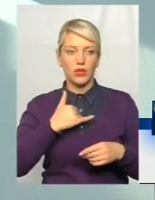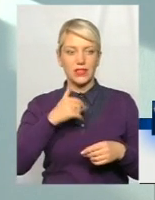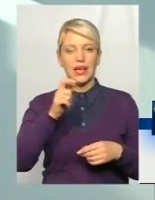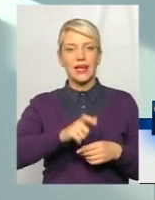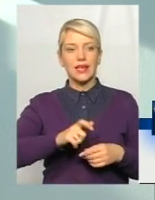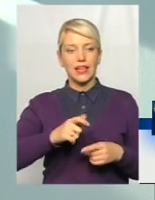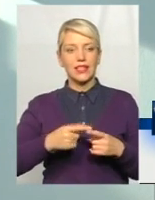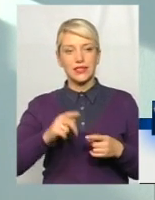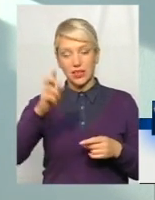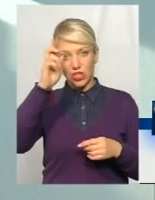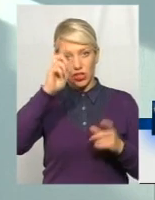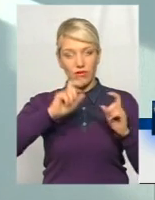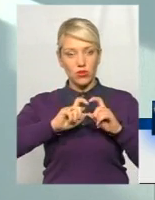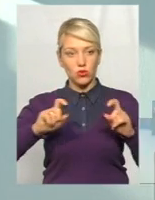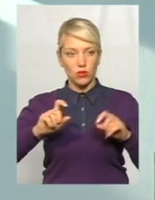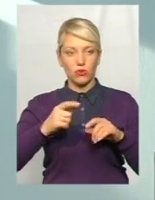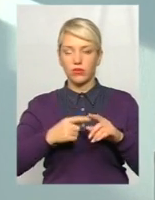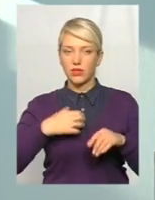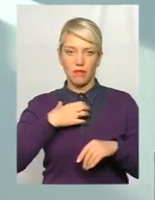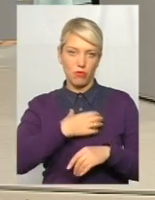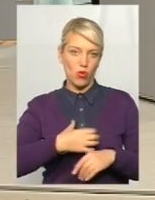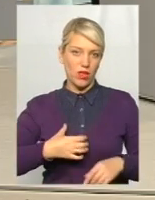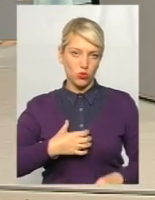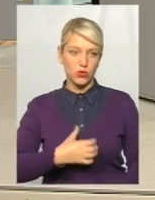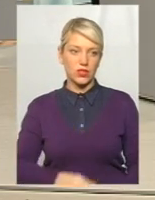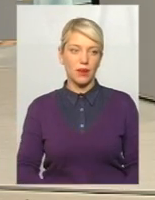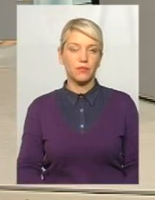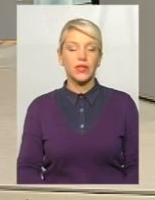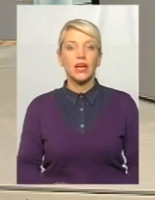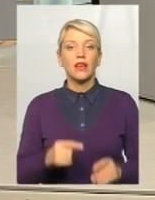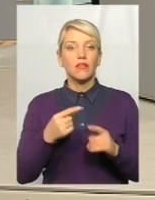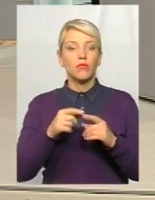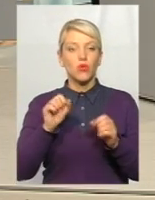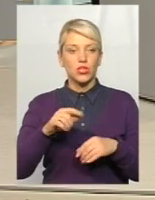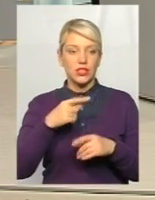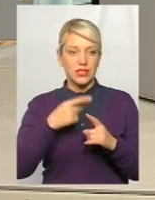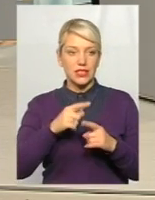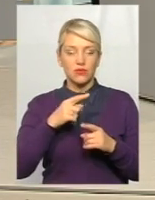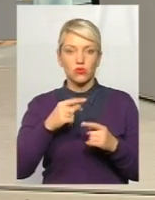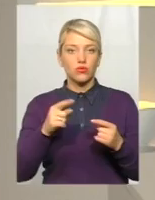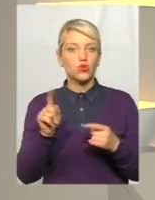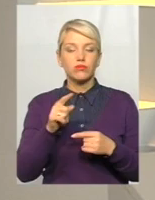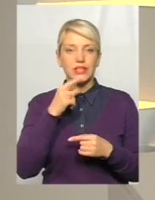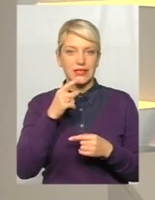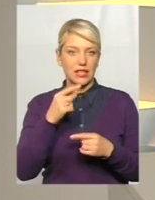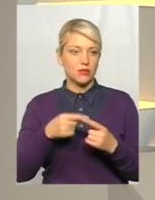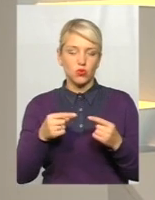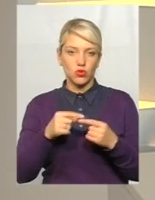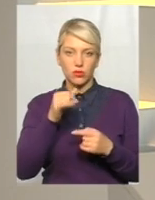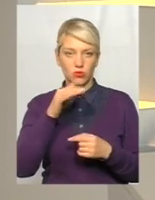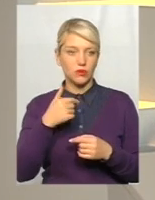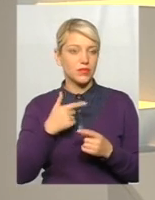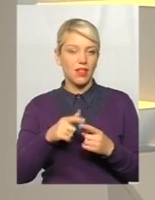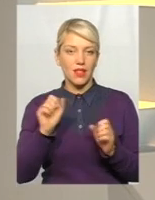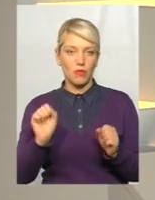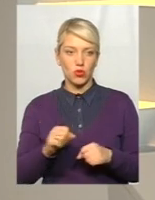клієнт – це державна структура понад усе. Тобто, в принципі, ціну вивезти зараз ми ще не можемо? Ну, щоб сказати їй. Ну, це неможливо